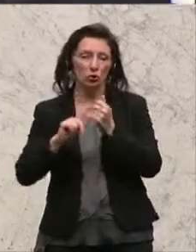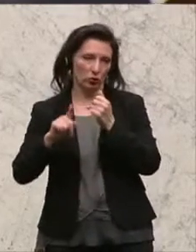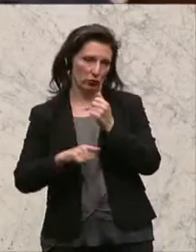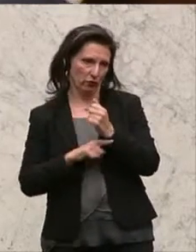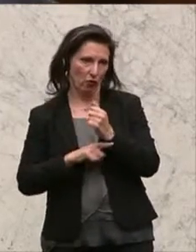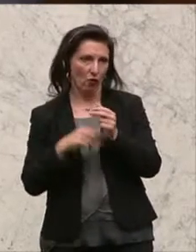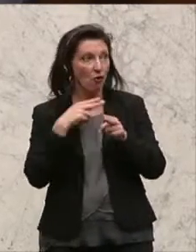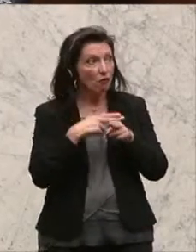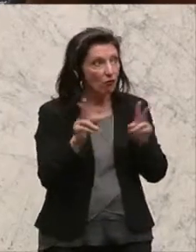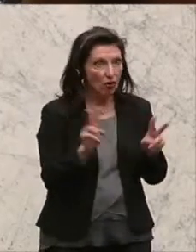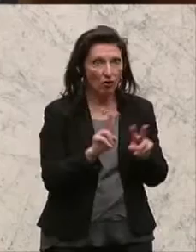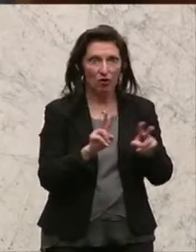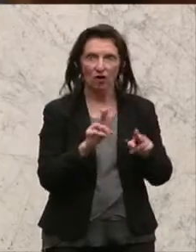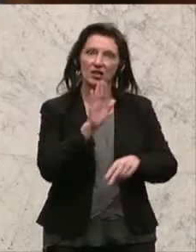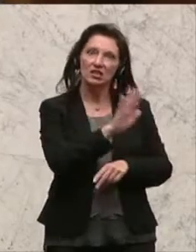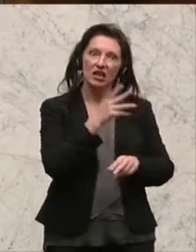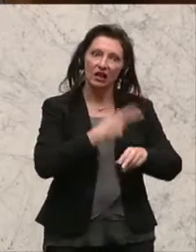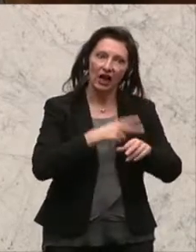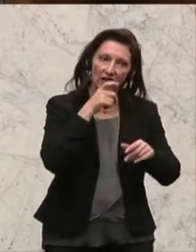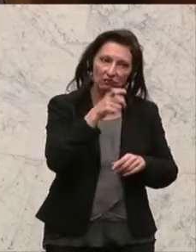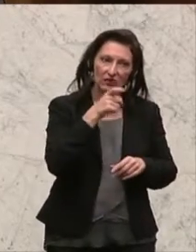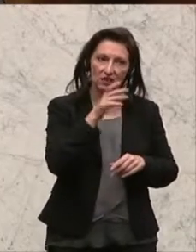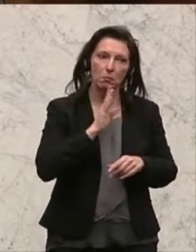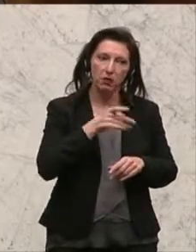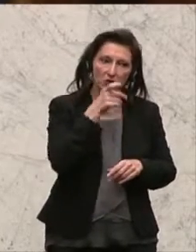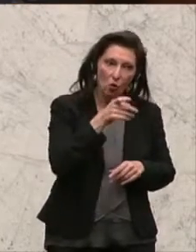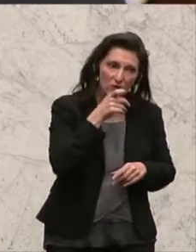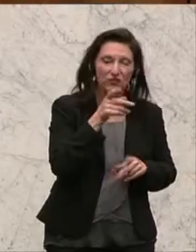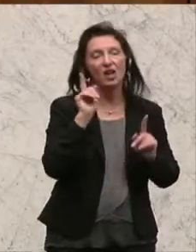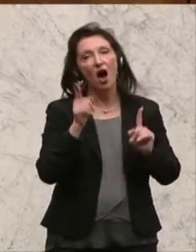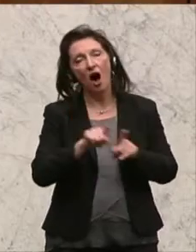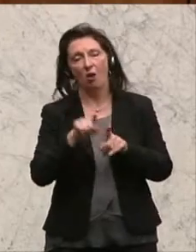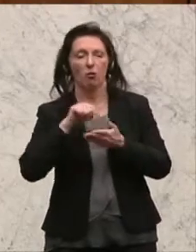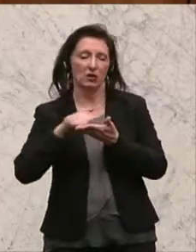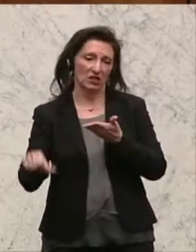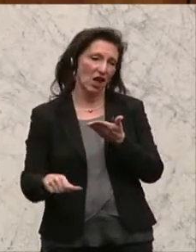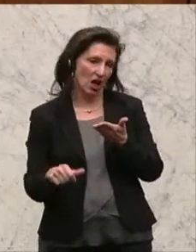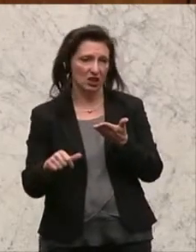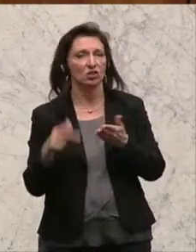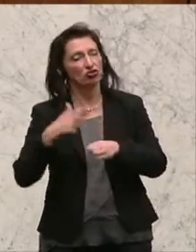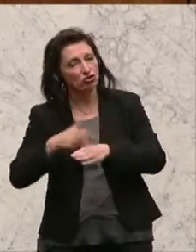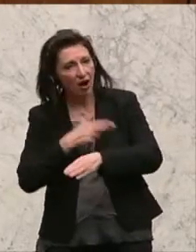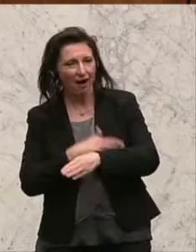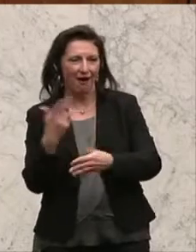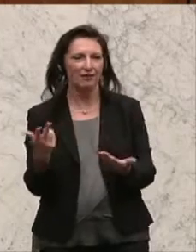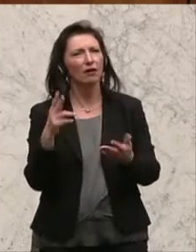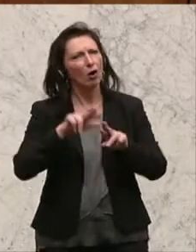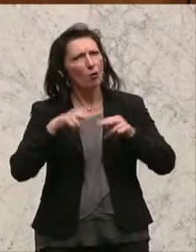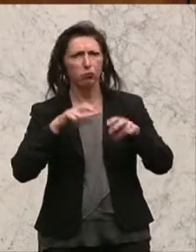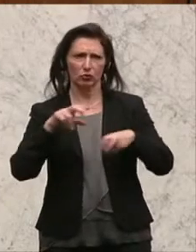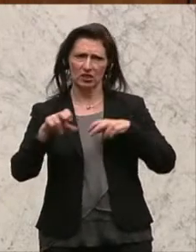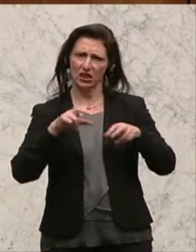pflegende Angehörige die Übernahme der Krankenversicherung und der Pensionsversicherung. Ich denke, auch in diesem Bereich hat die Bundesregierung die Verantwortung wahrgenommen, weil wir